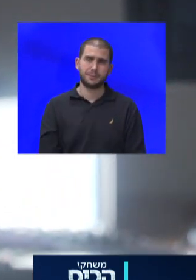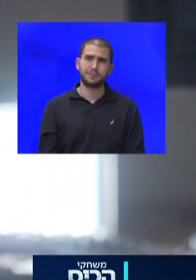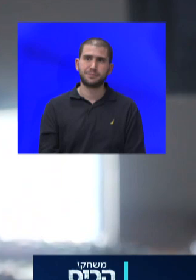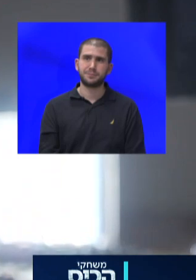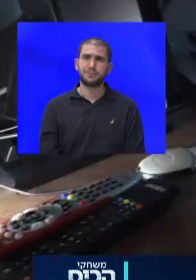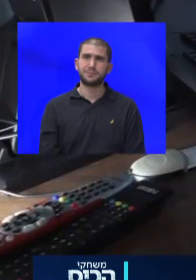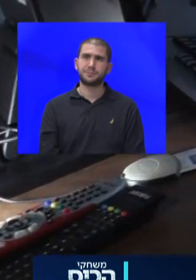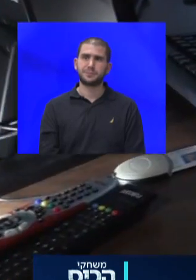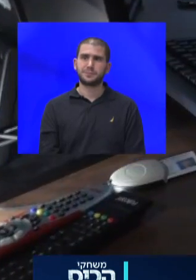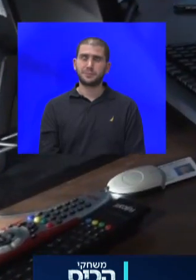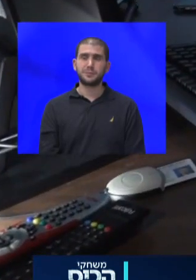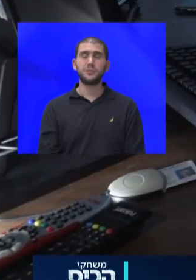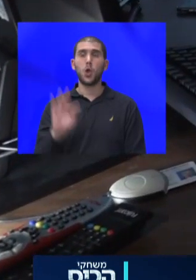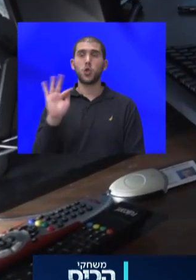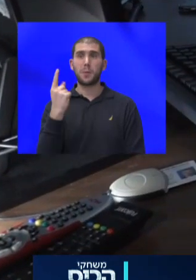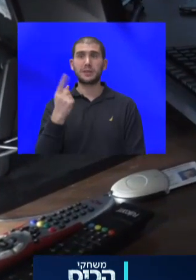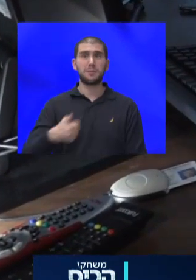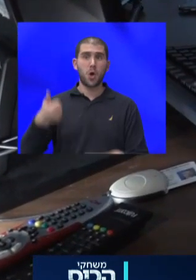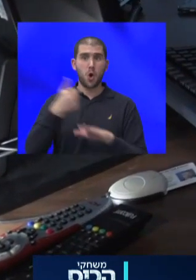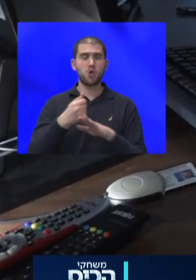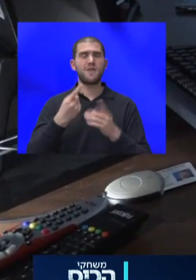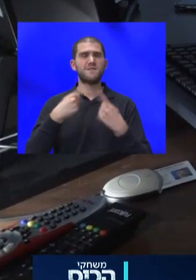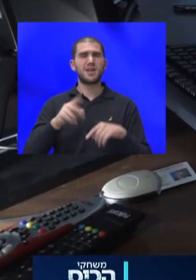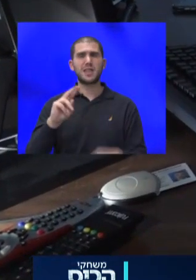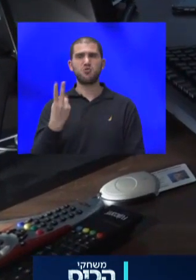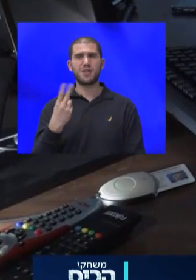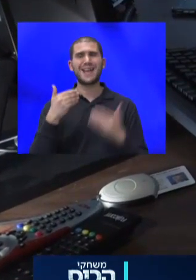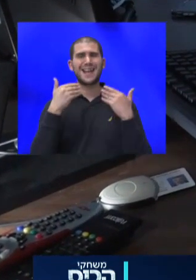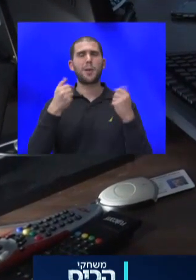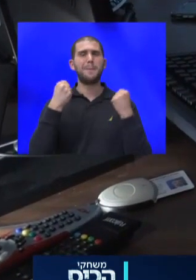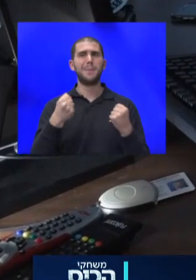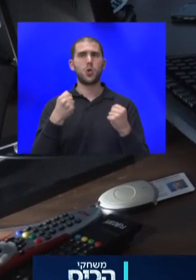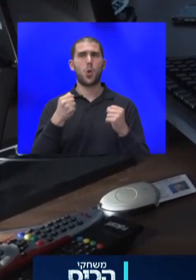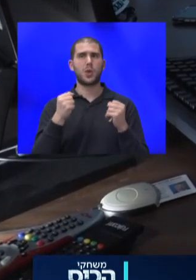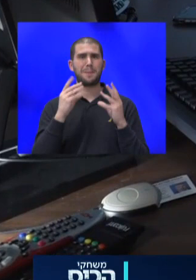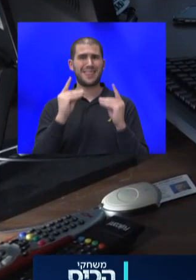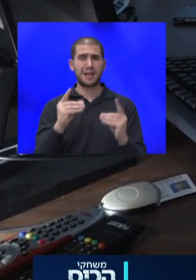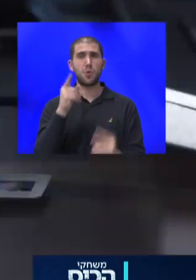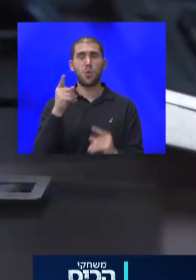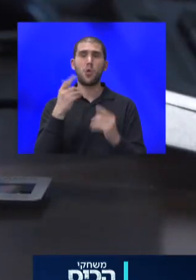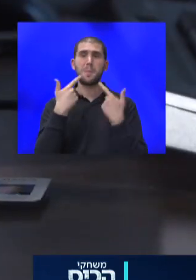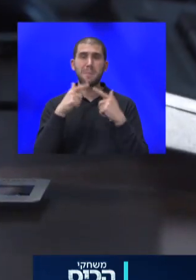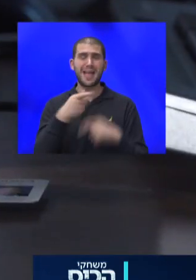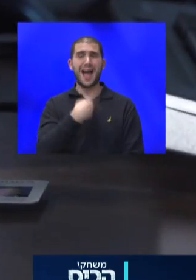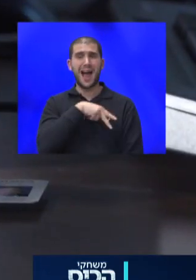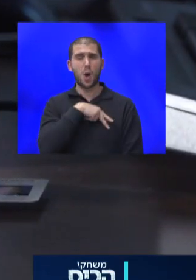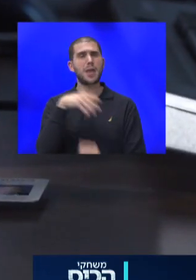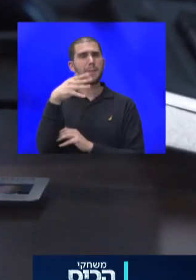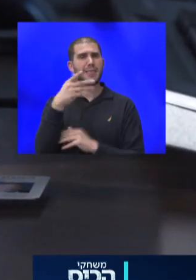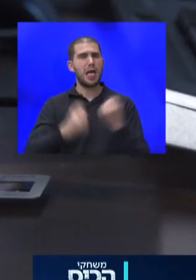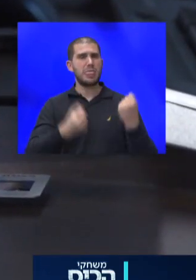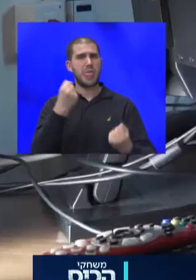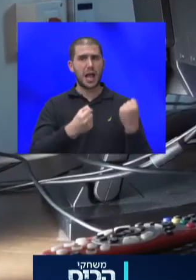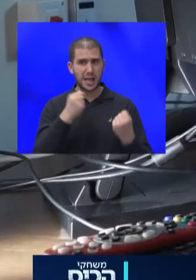תופורובסקי עומד בראש ועדת המשנה לקידום הבטיחות בדרכים, כשהוא מתאר את האחריות של המדינה לנהגים, מבינים